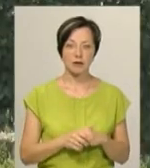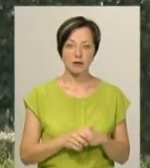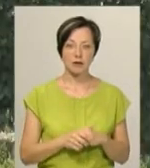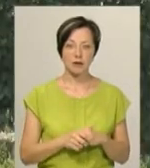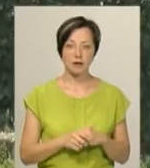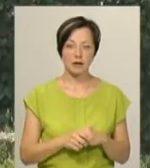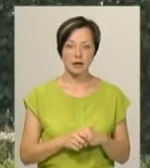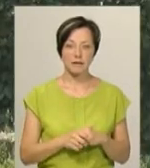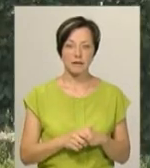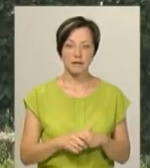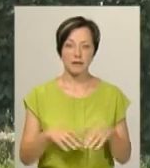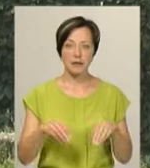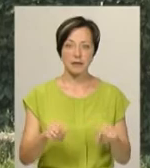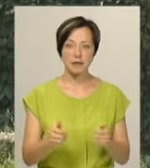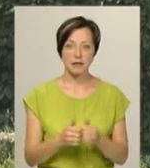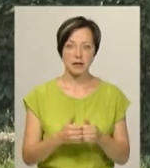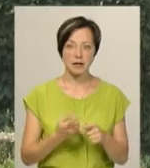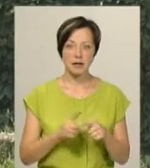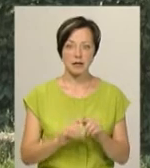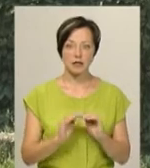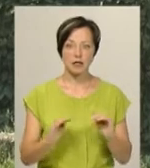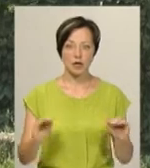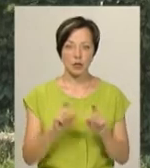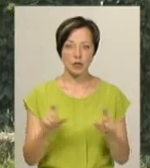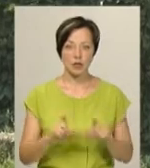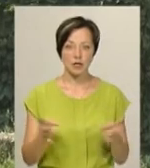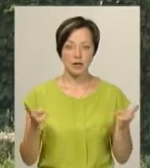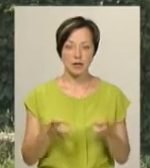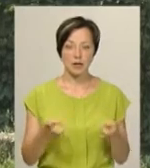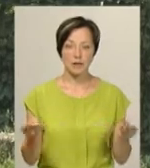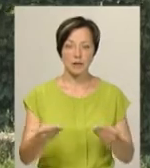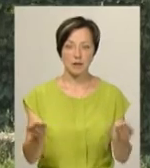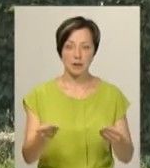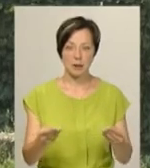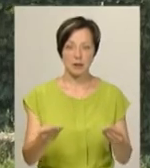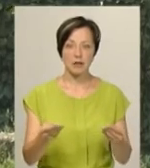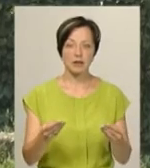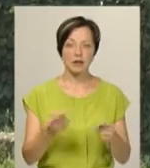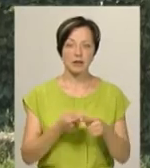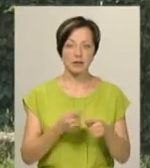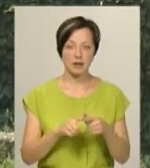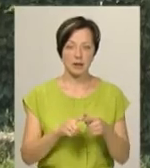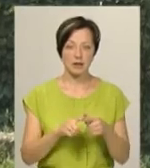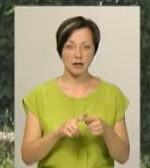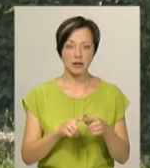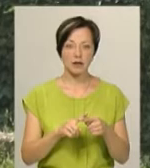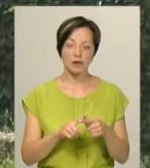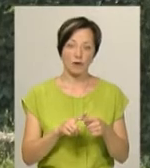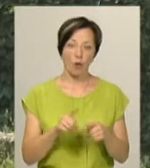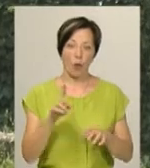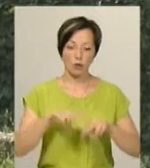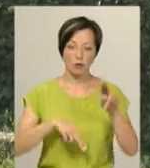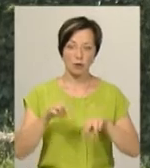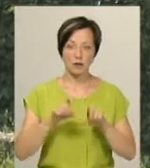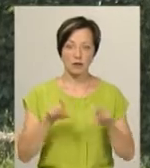Просіла земля біля цих дитячих конструкцій, треба підсипати, оголилися бетонні елементи, кріплення конструкцій